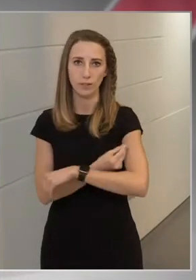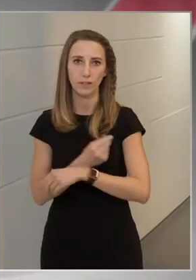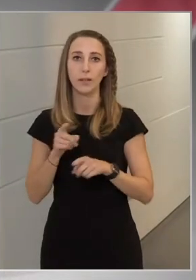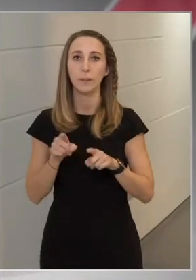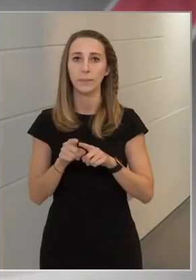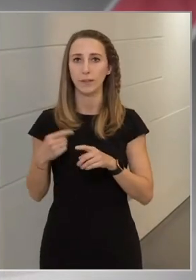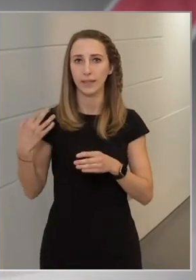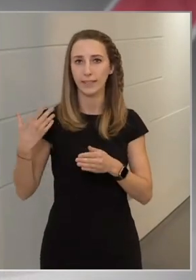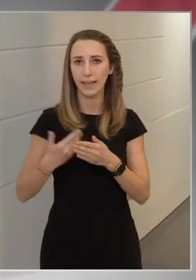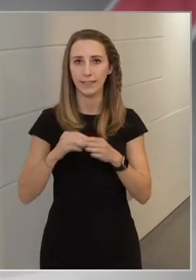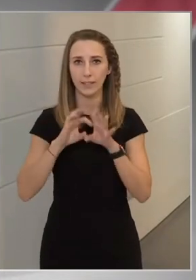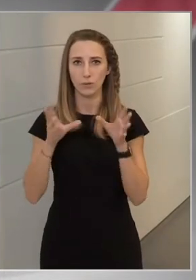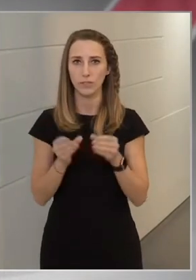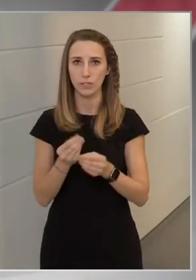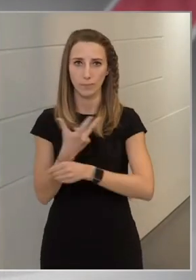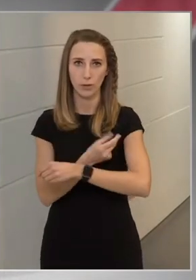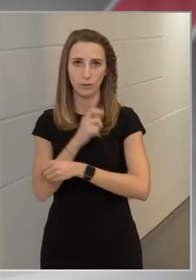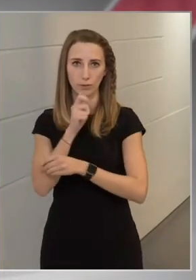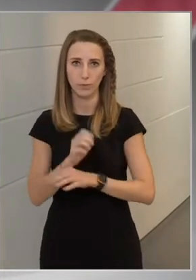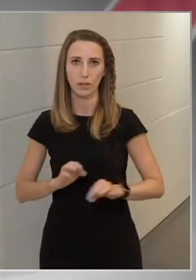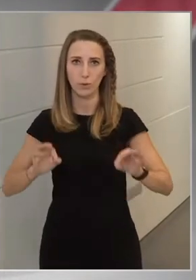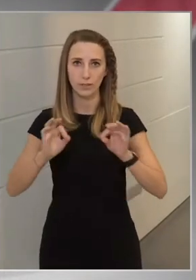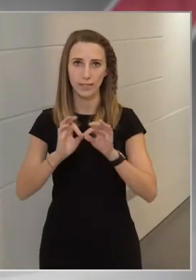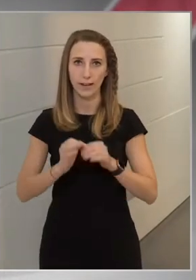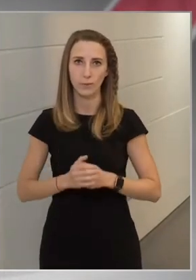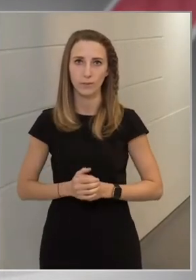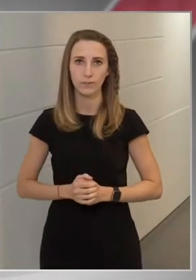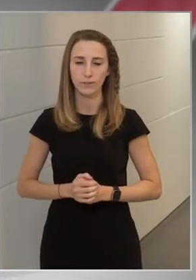amennyit eddig összesen beoltottunk Magyarországon.